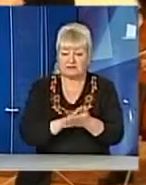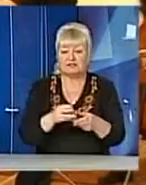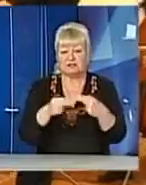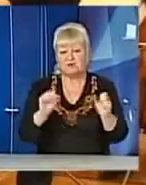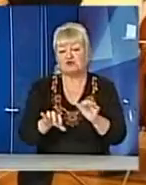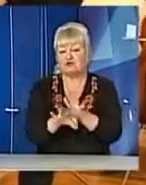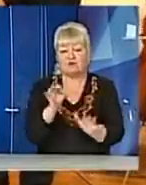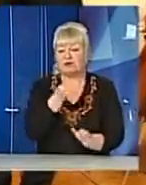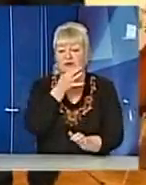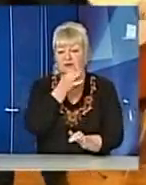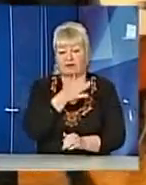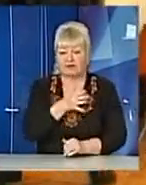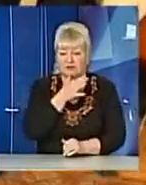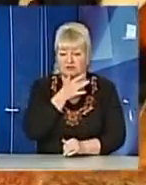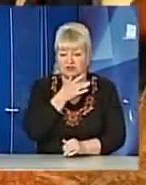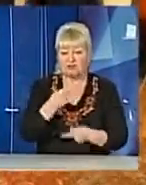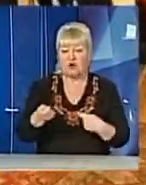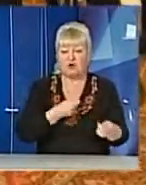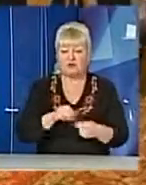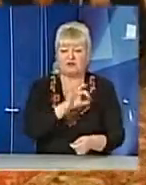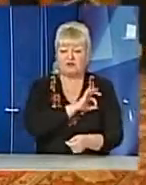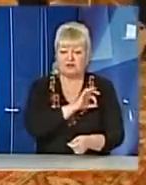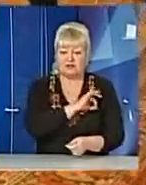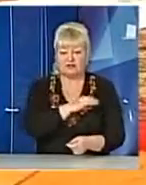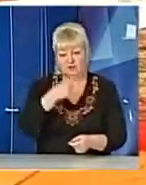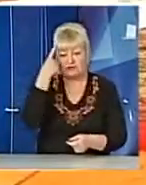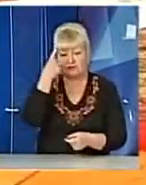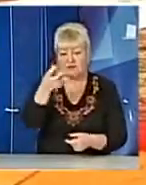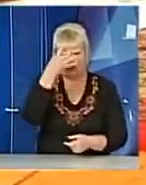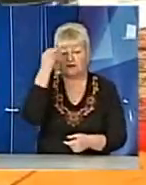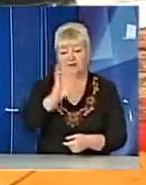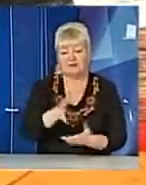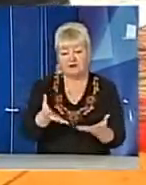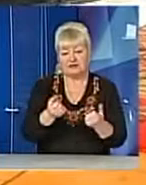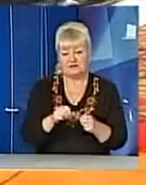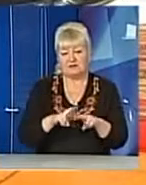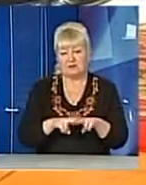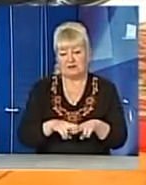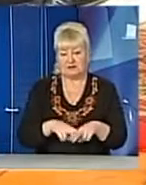час. Управління юстиції нагадують молодятам не забувати взяти з собою паспорт.